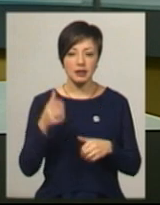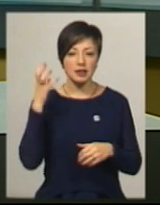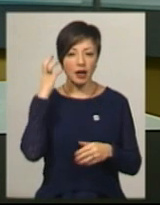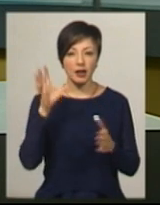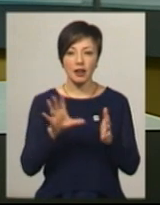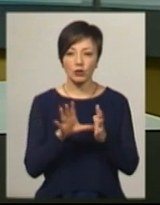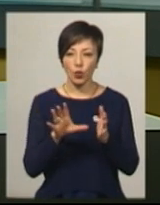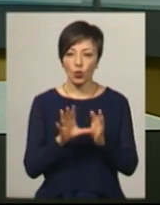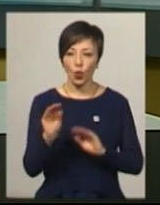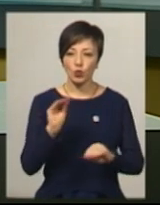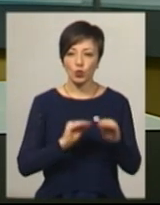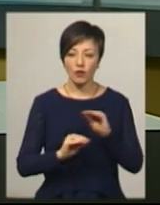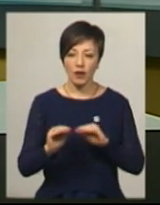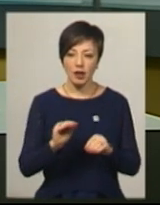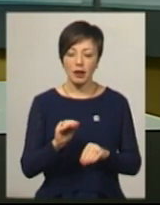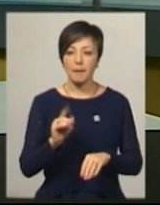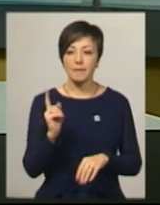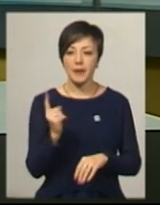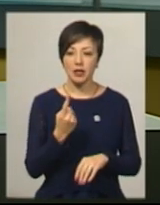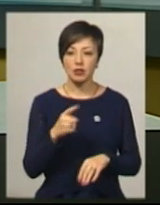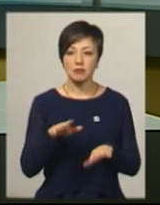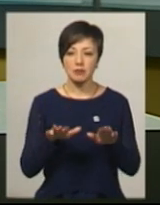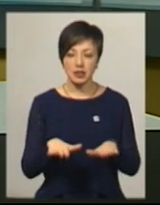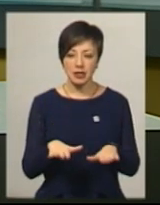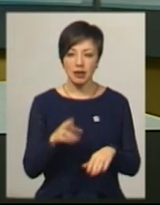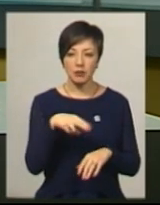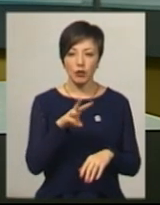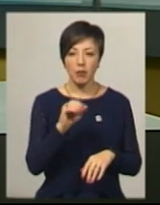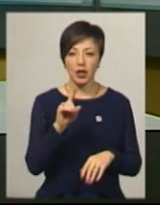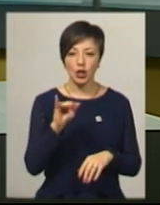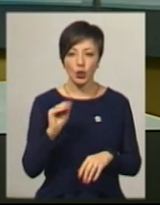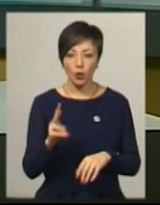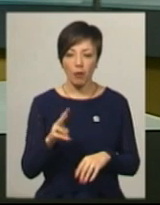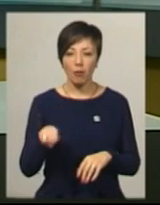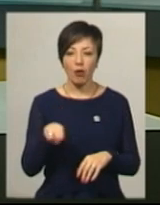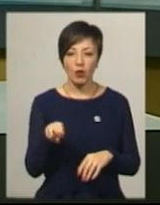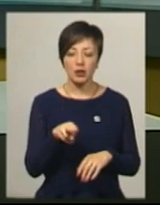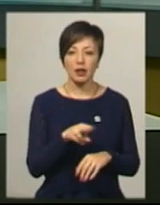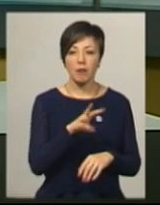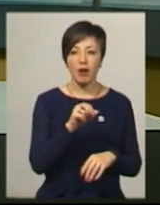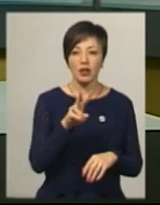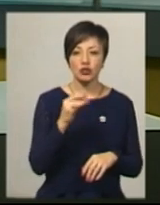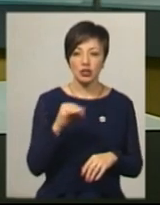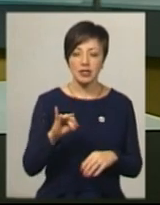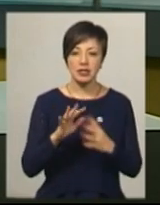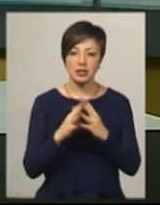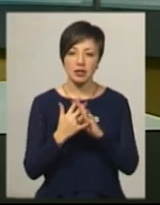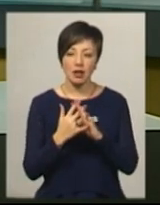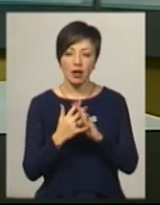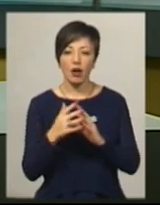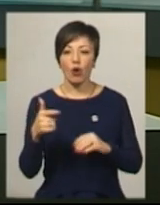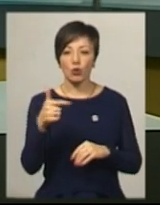радіоелектронного конструювання, володарями перших місць стали Дмитро Мартинюк з Полоного та Віталій Малинчий з села Лісоводи